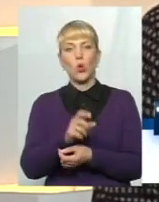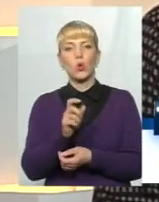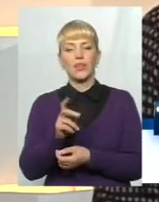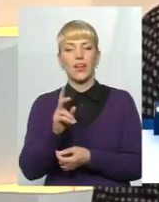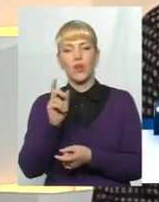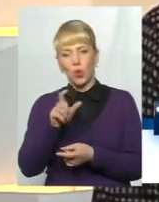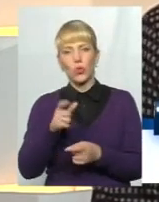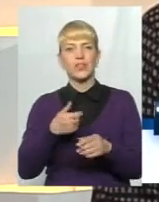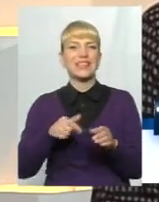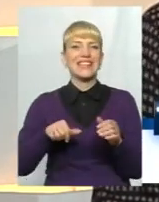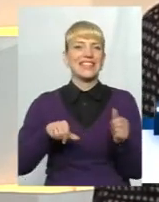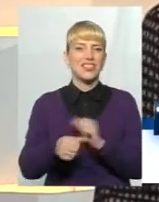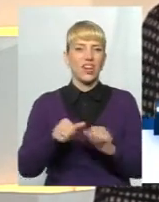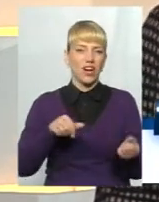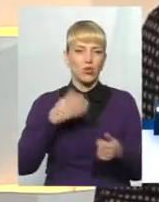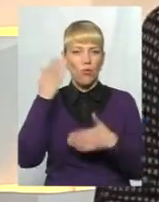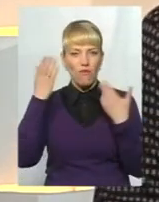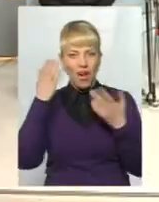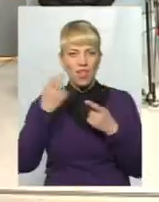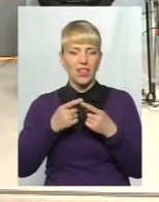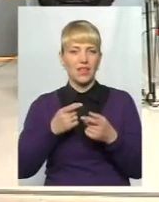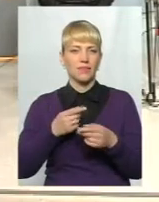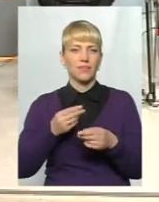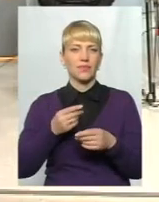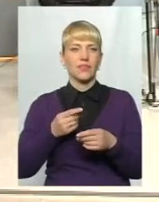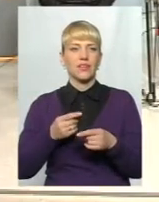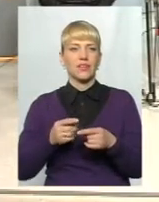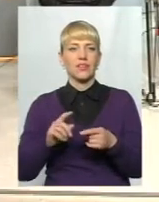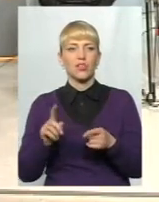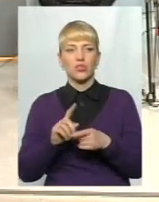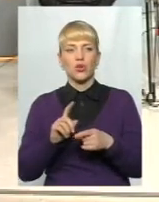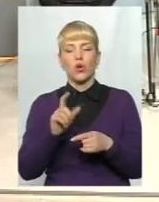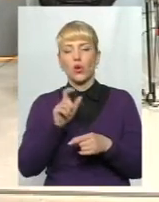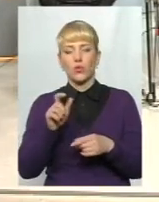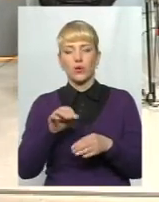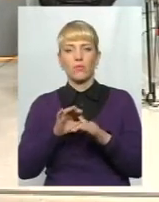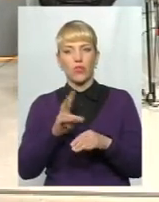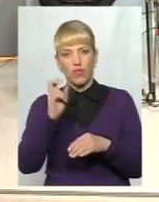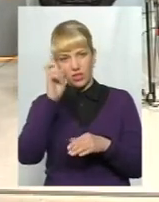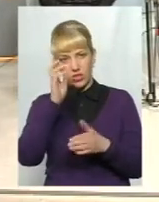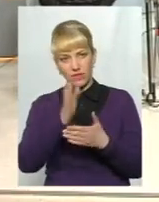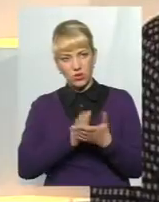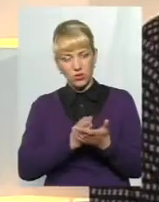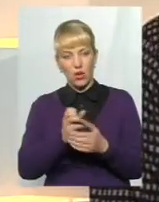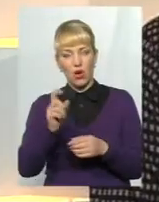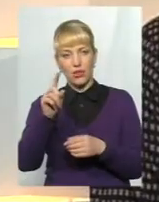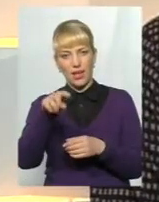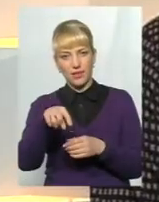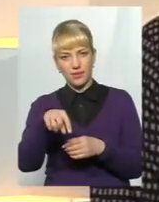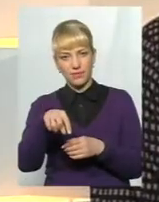які переважно більше свого трудового часу проводять на державній службі. Однак,